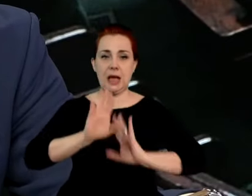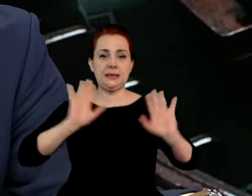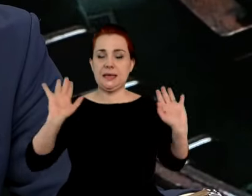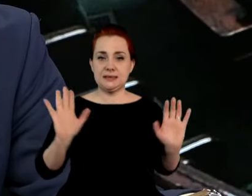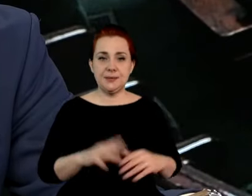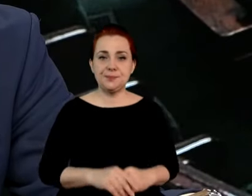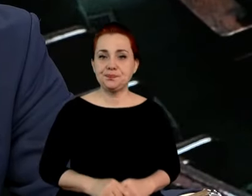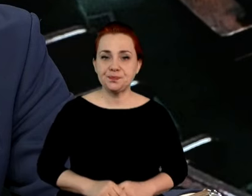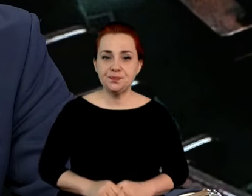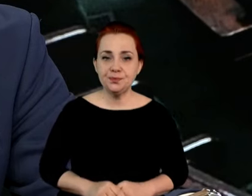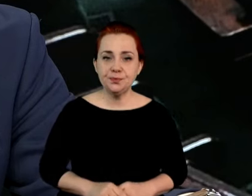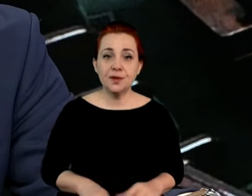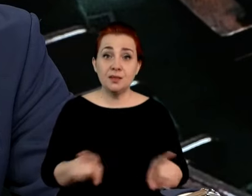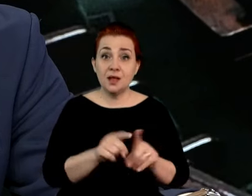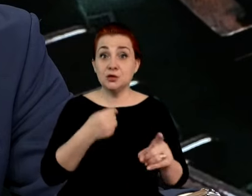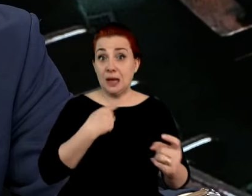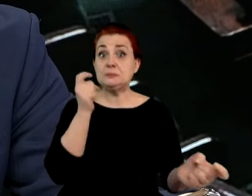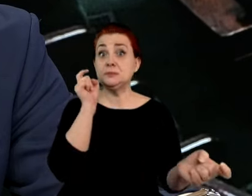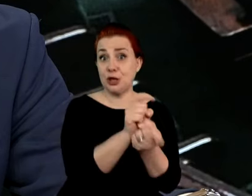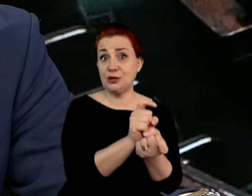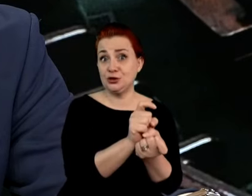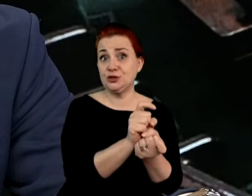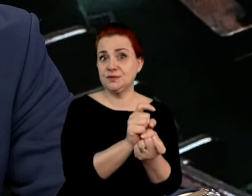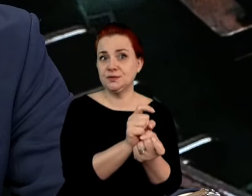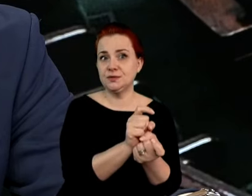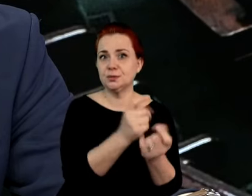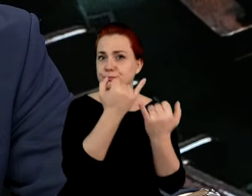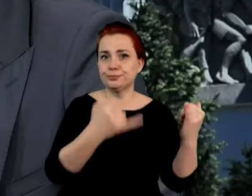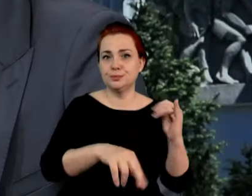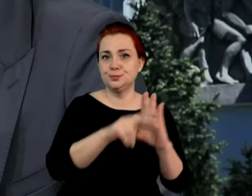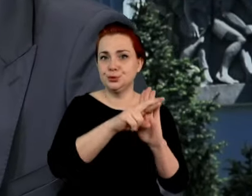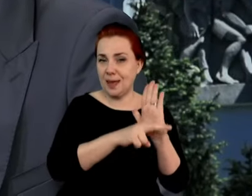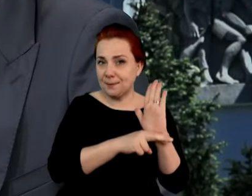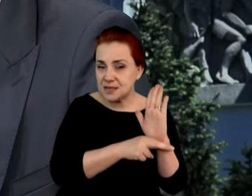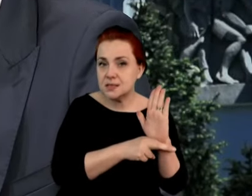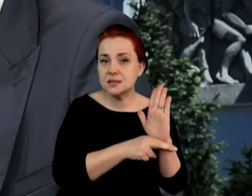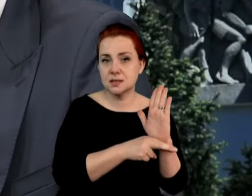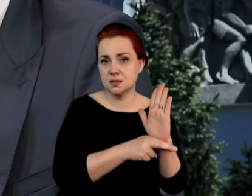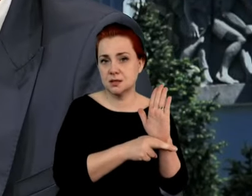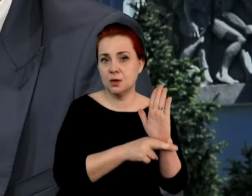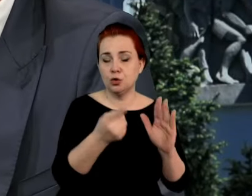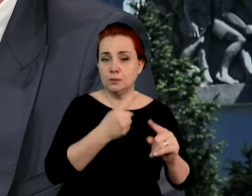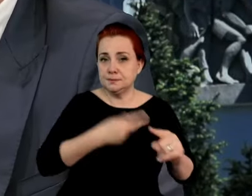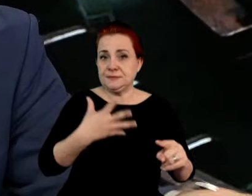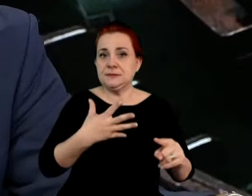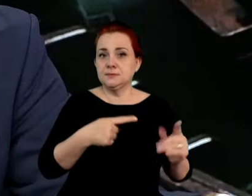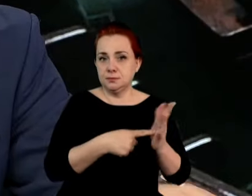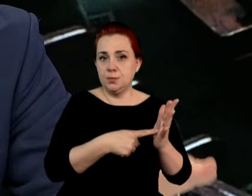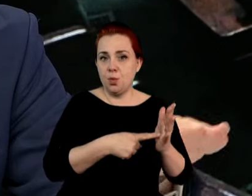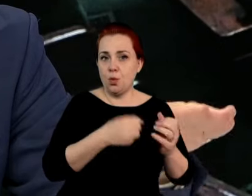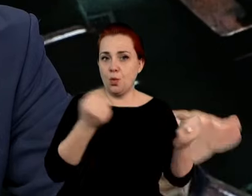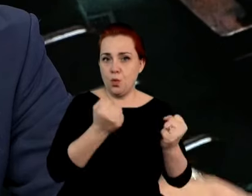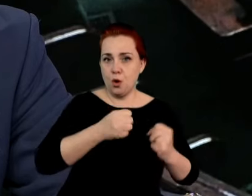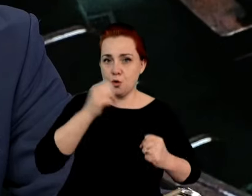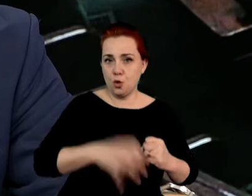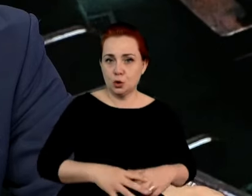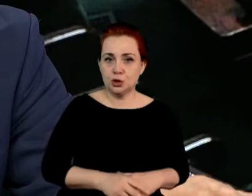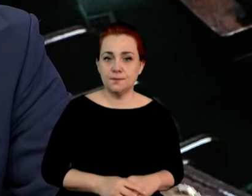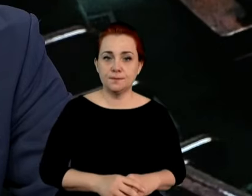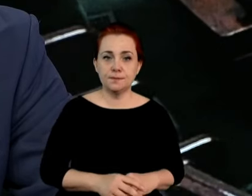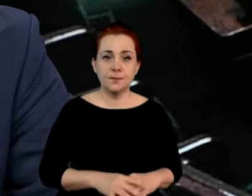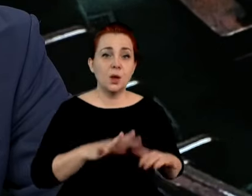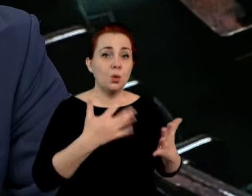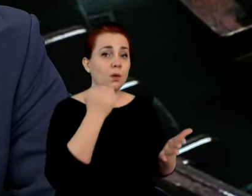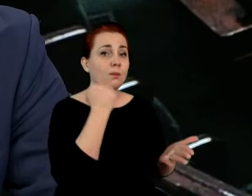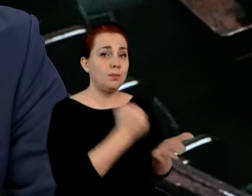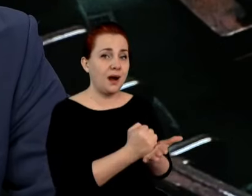Natomiast też jestem przeciwnikiem jakichkolwiek przepisów, które by bardziej zaostrzały te przepisy. Czyli stan prawny, jaki